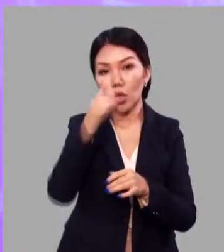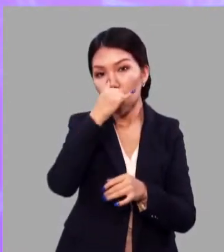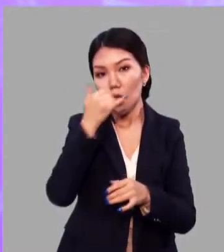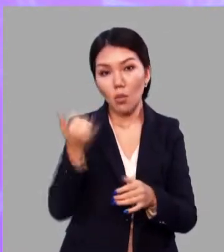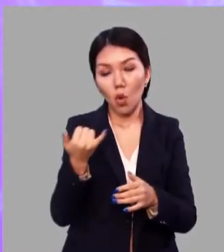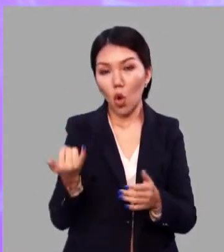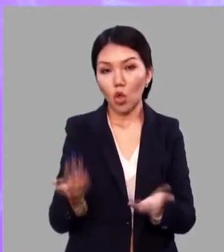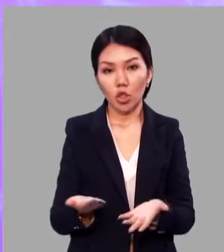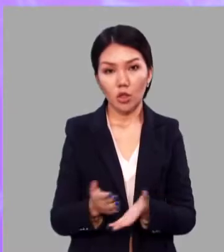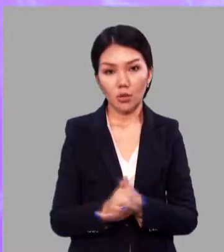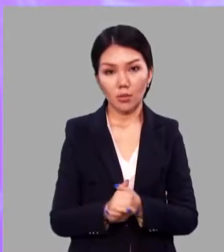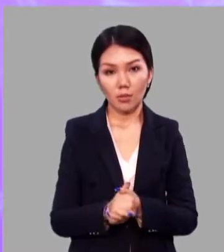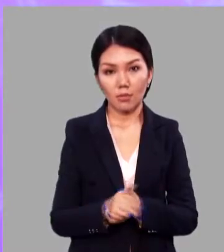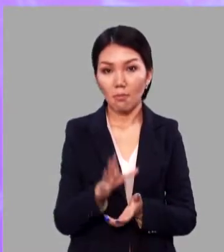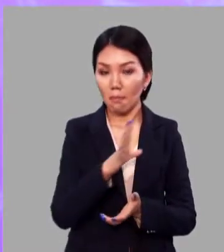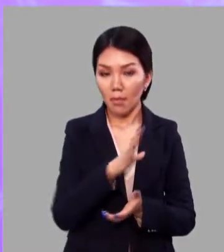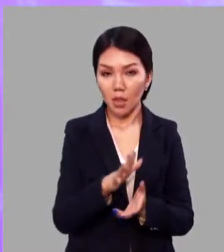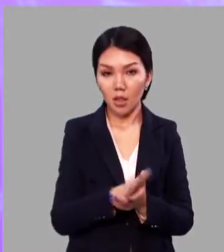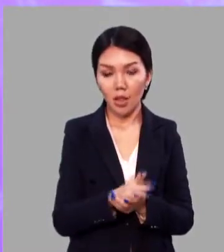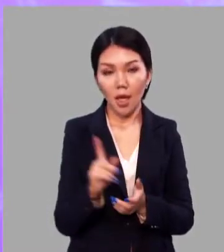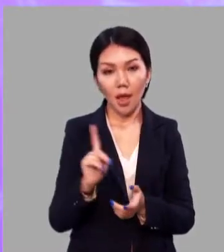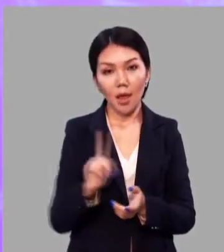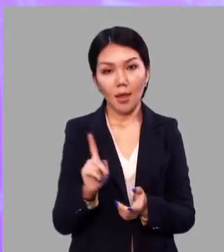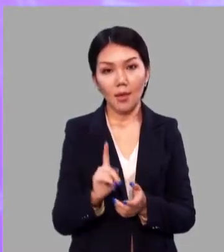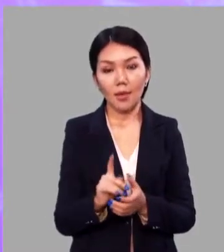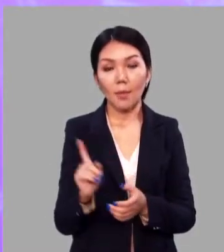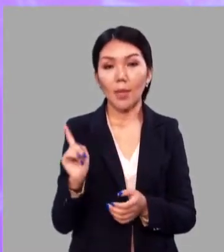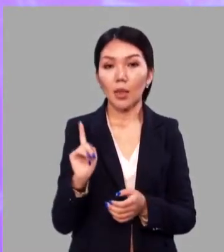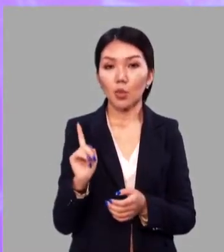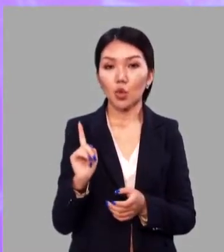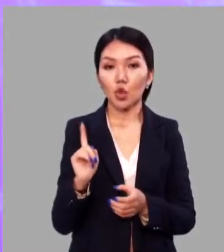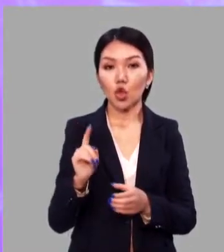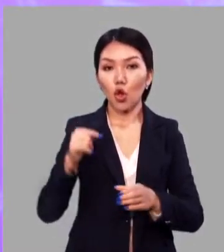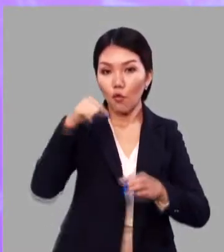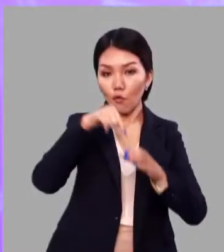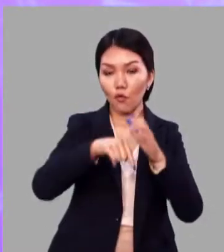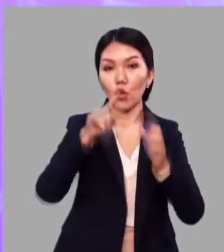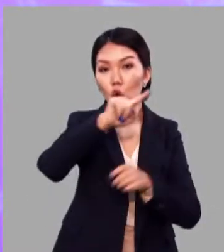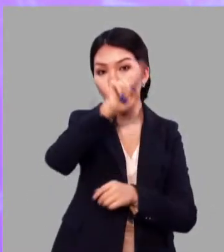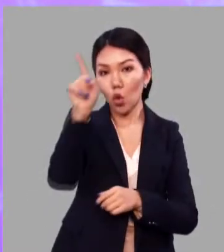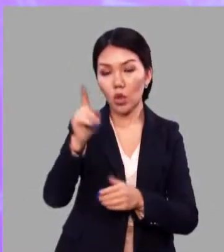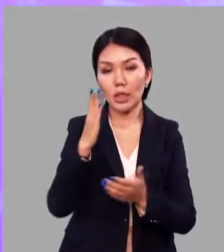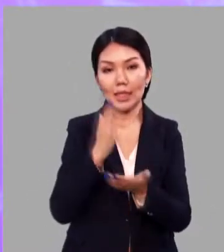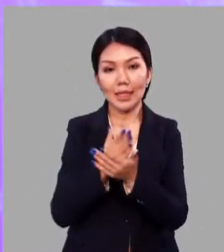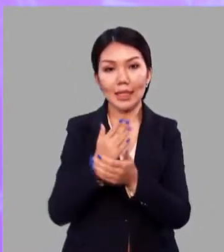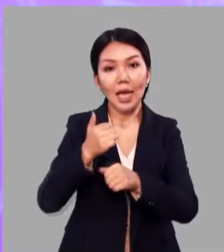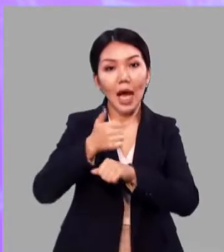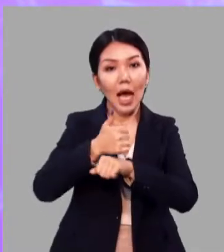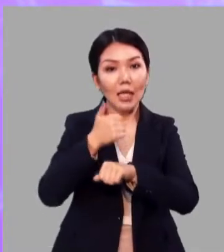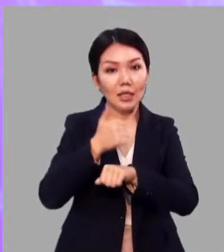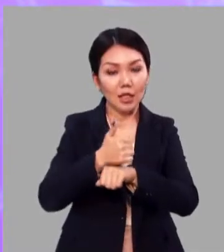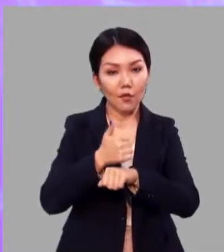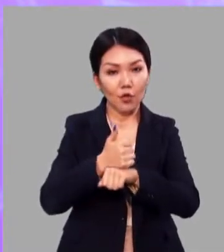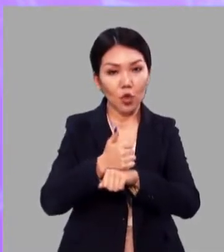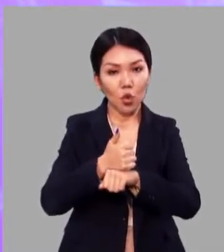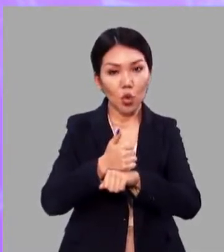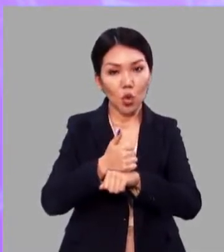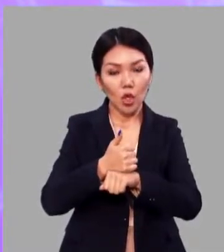Это происходит потому, что именно в корне находится основное